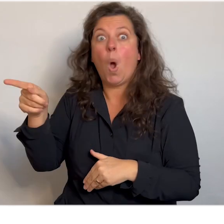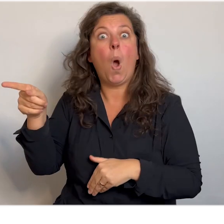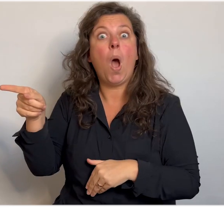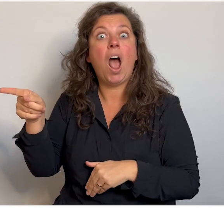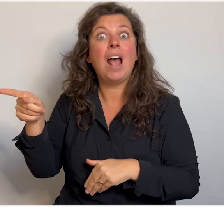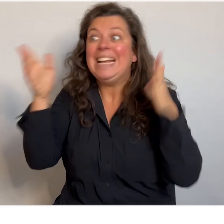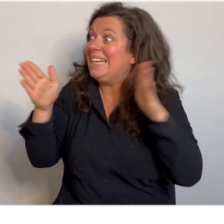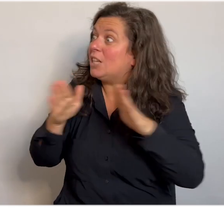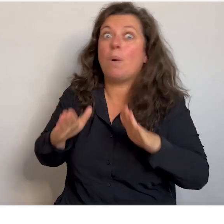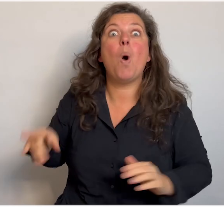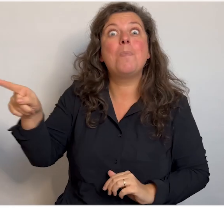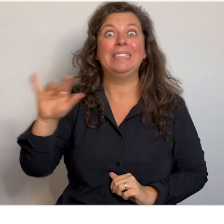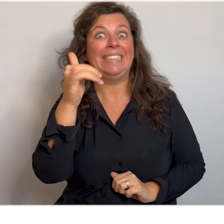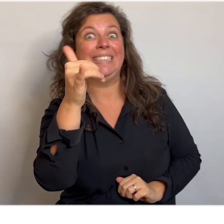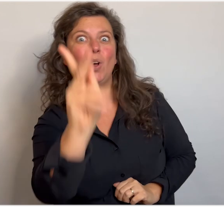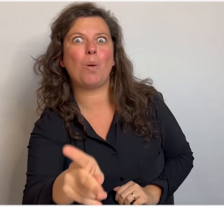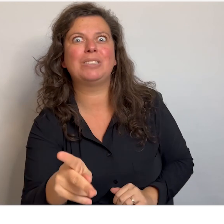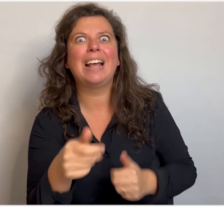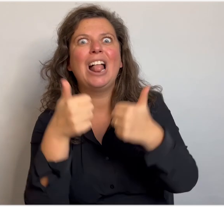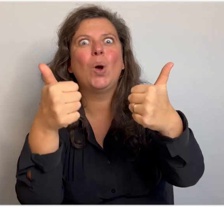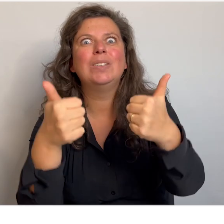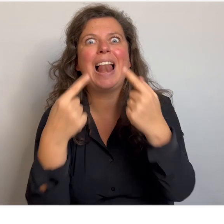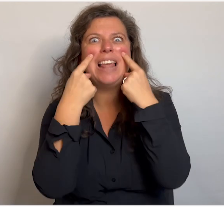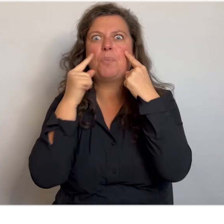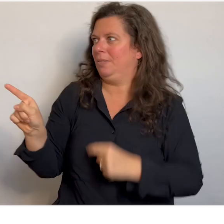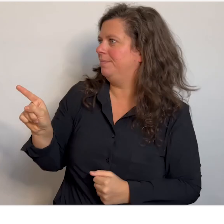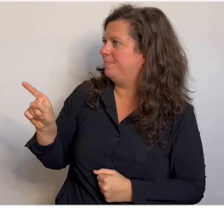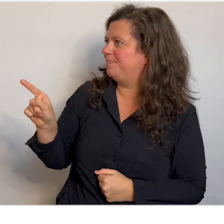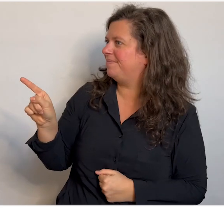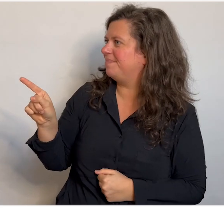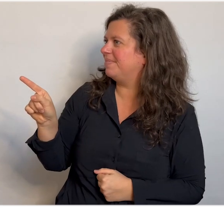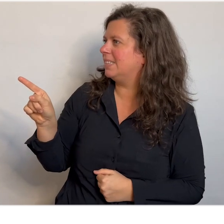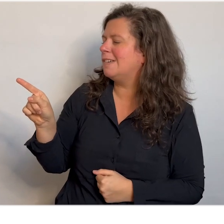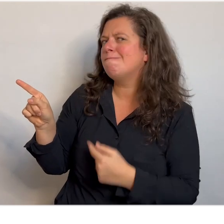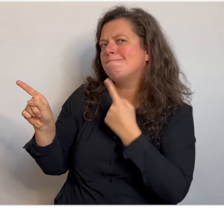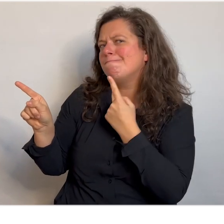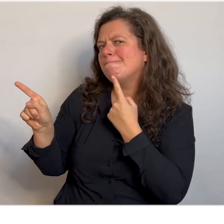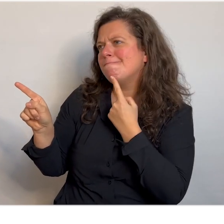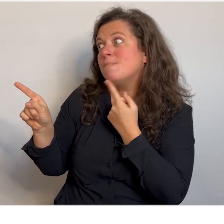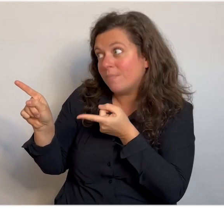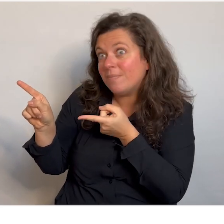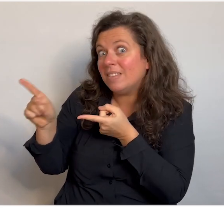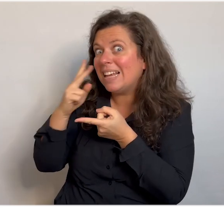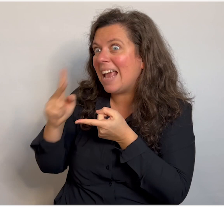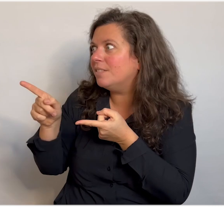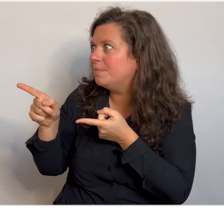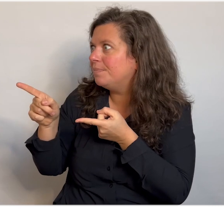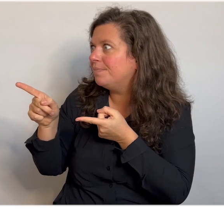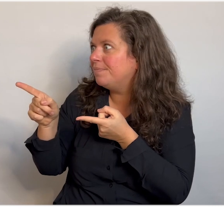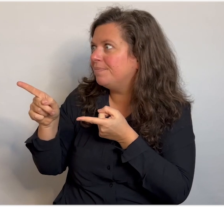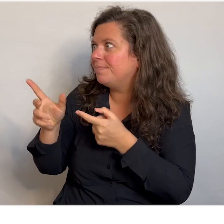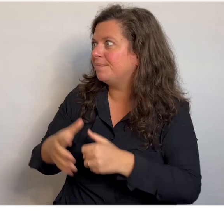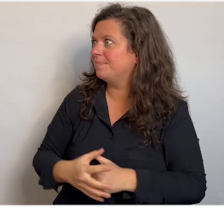2, 1. Een kaarsboom. Ja, heel goed. Oké, nu de tweede. Even denken. Ja, 5,